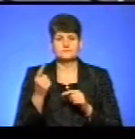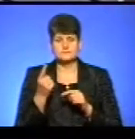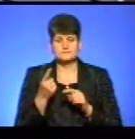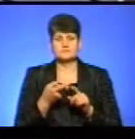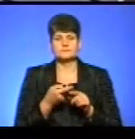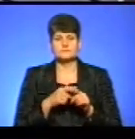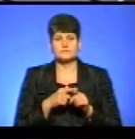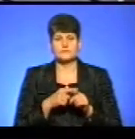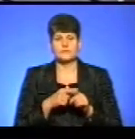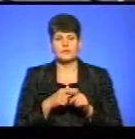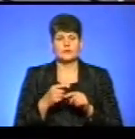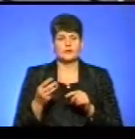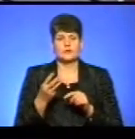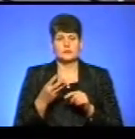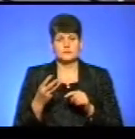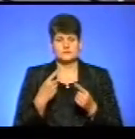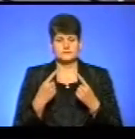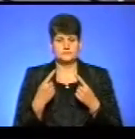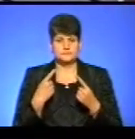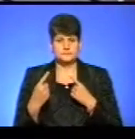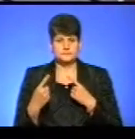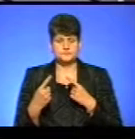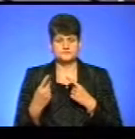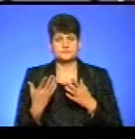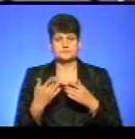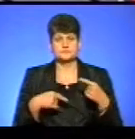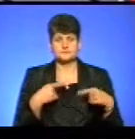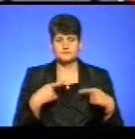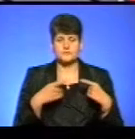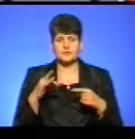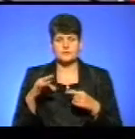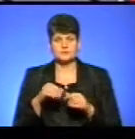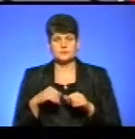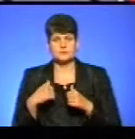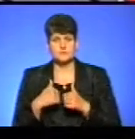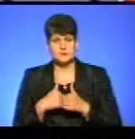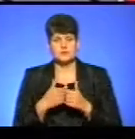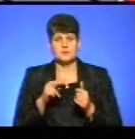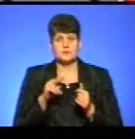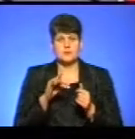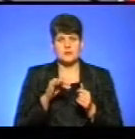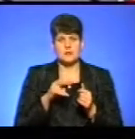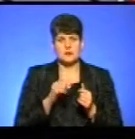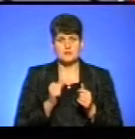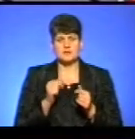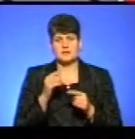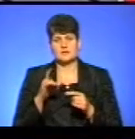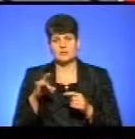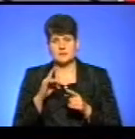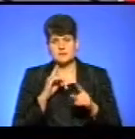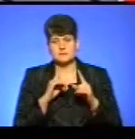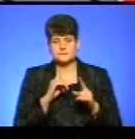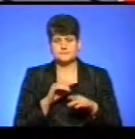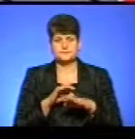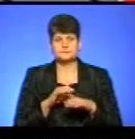рамках тріалогу, так званого, це дискусії між Європейською комісією, Європейським парламентом і Європейською радою, ведеться якраз